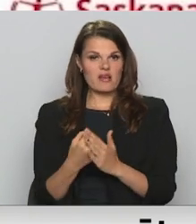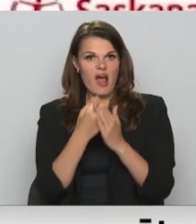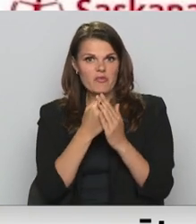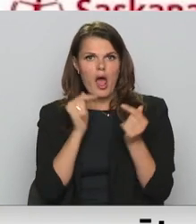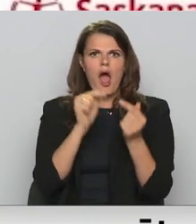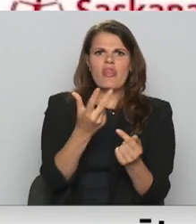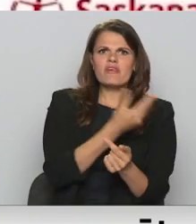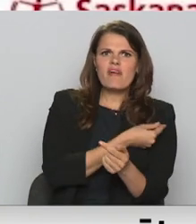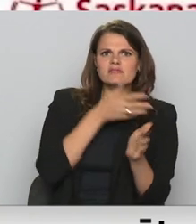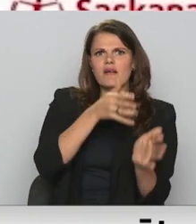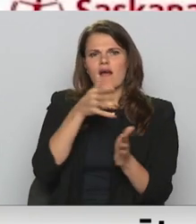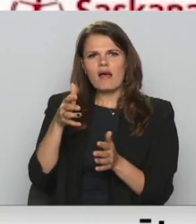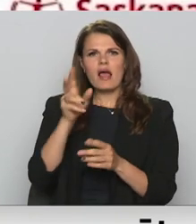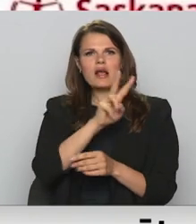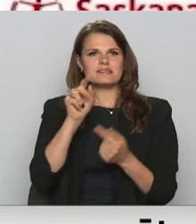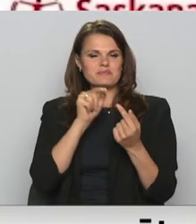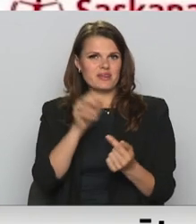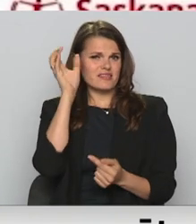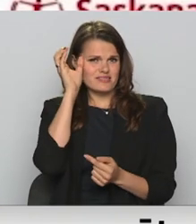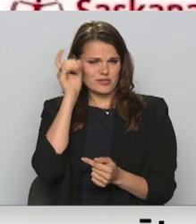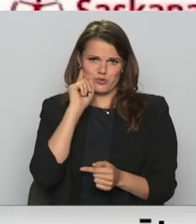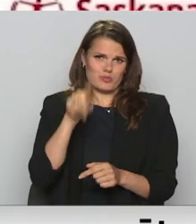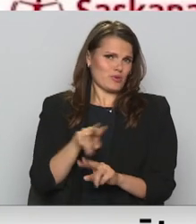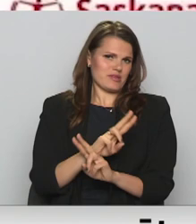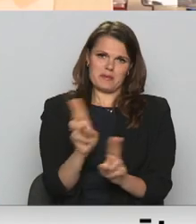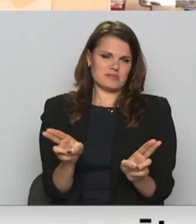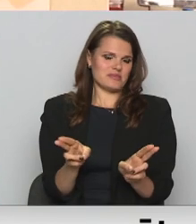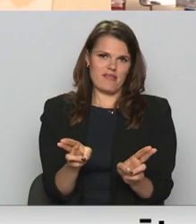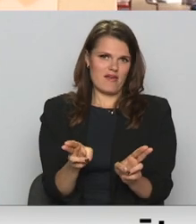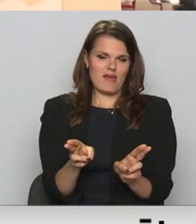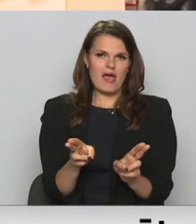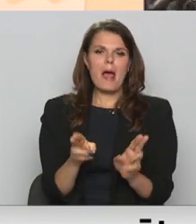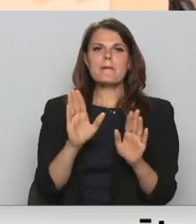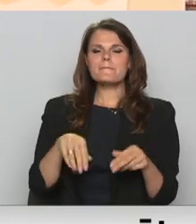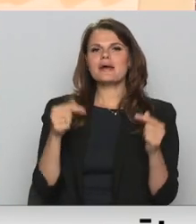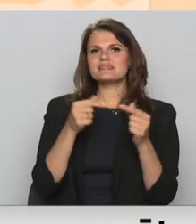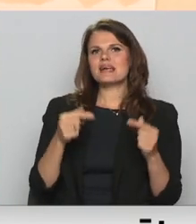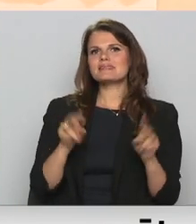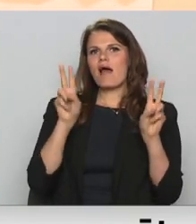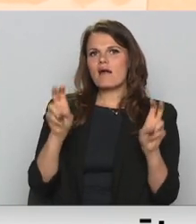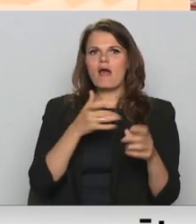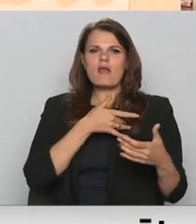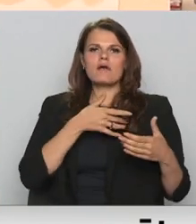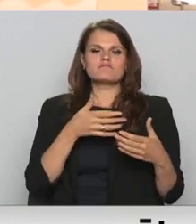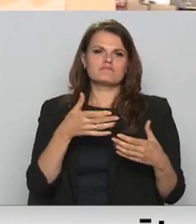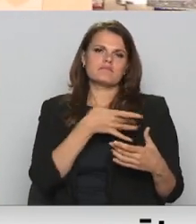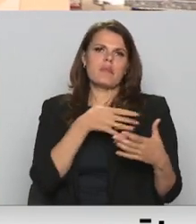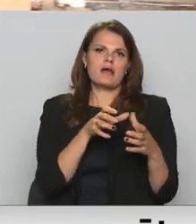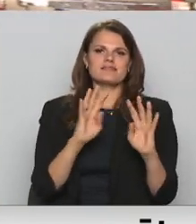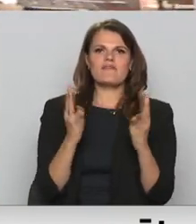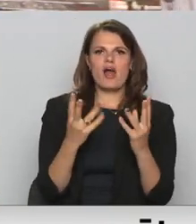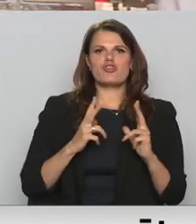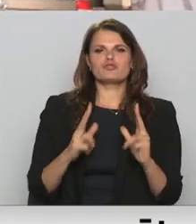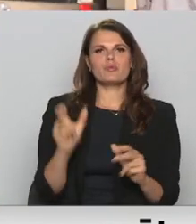antivāksari, zinātnes noliedzēji un tumsanības atdēpti? Par saskaņas valdes priekšsēdētāju atkārtot ievēlēts Jānis